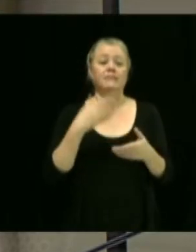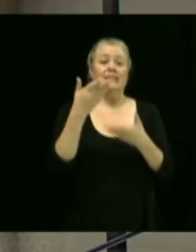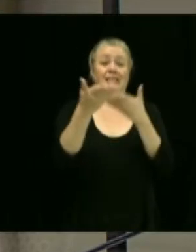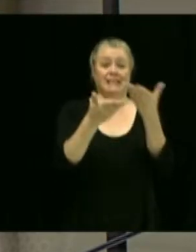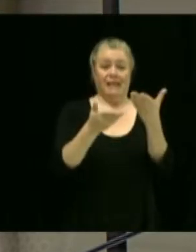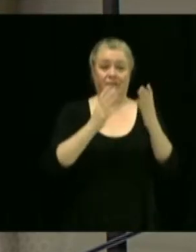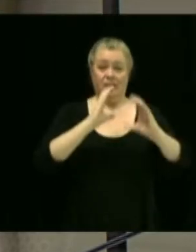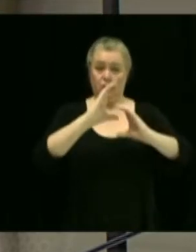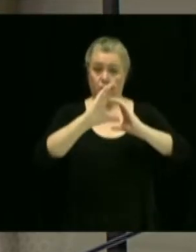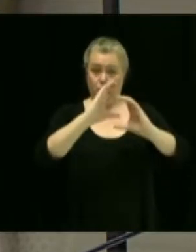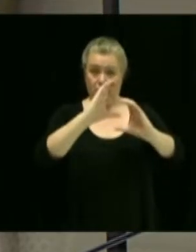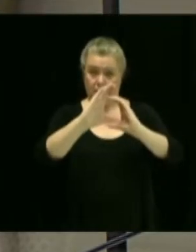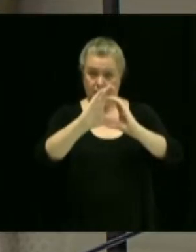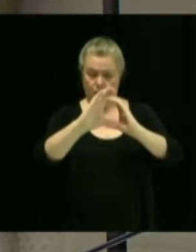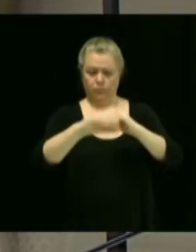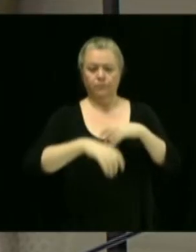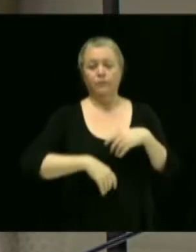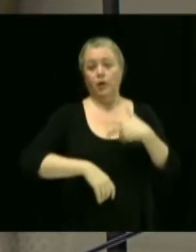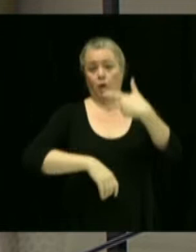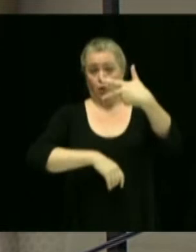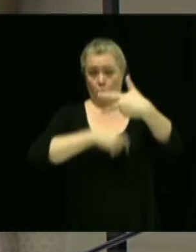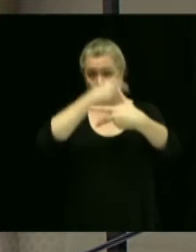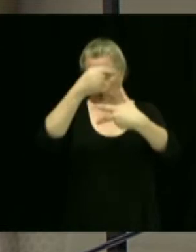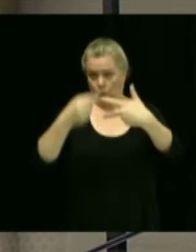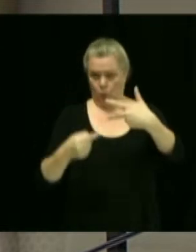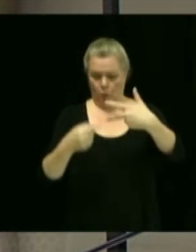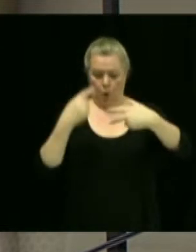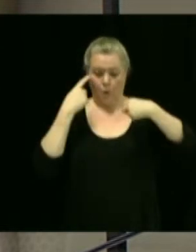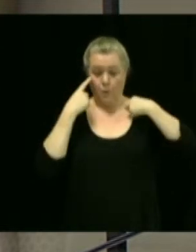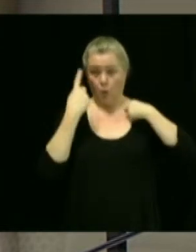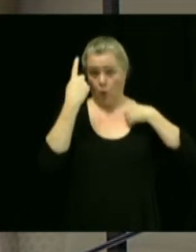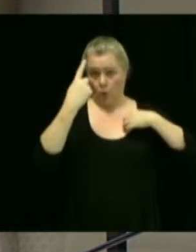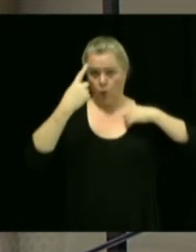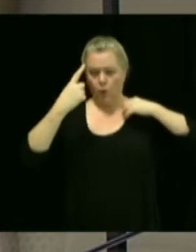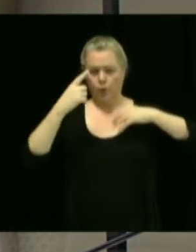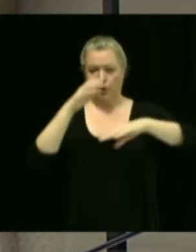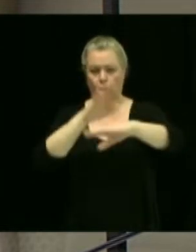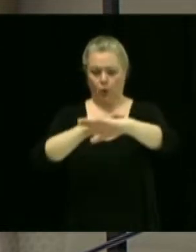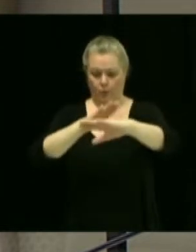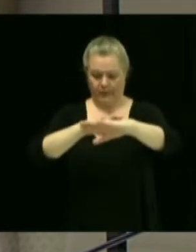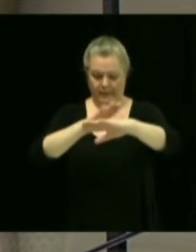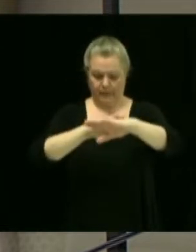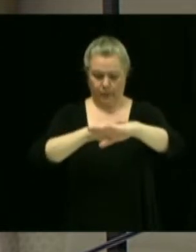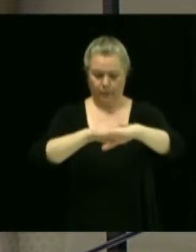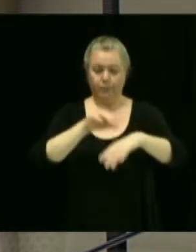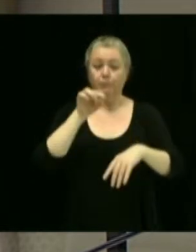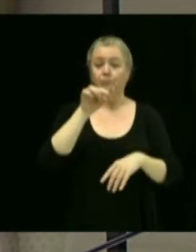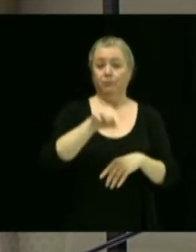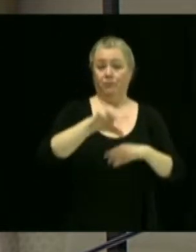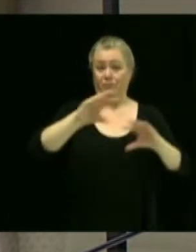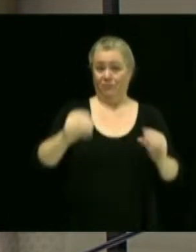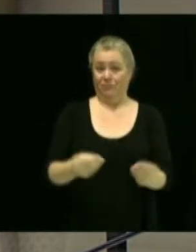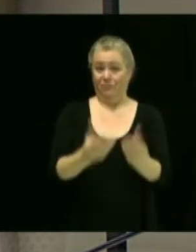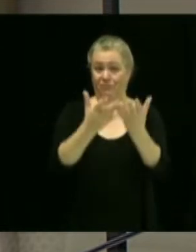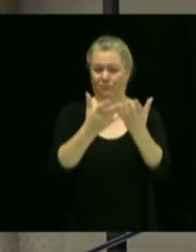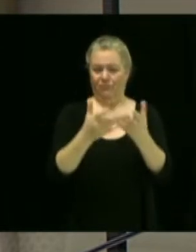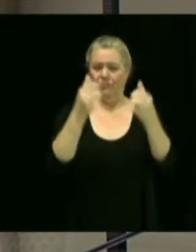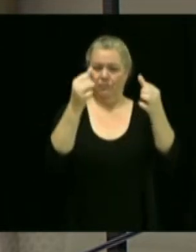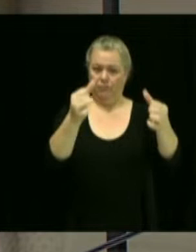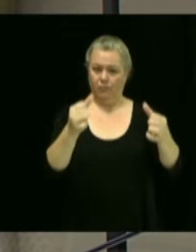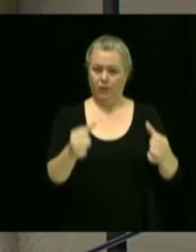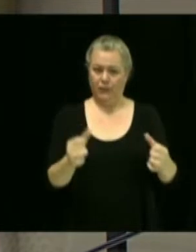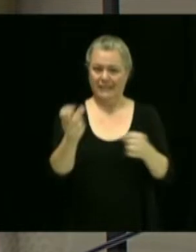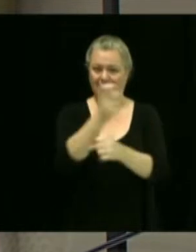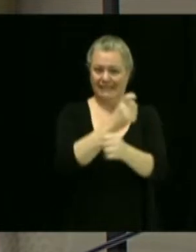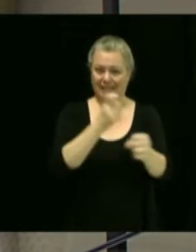principe, M. le maire, il trois résolutions qui concernent une recommandation. Alors, il y lieu de créer le poste de directeur, directrice